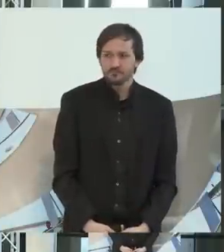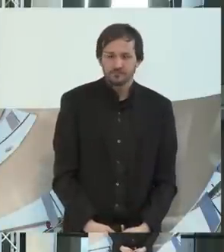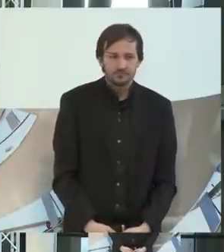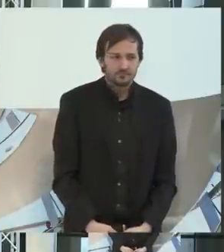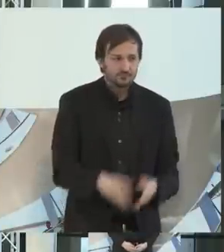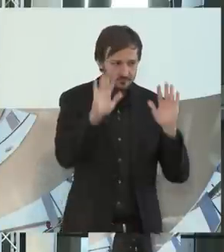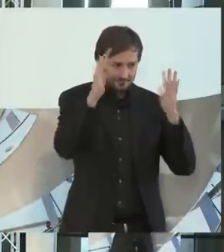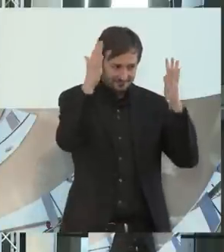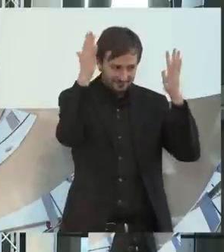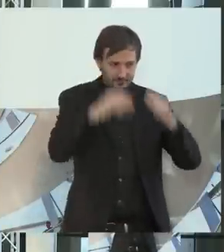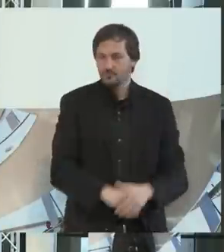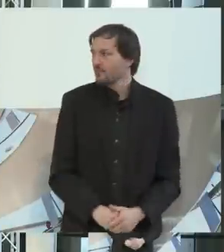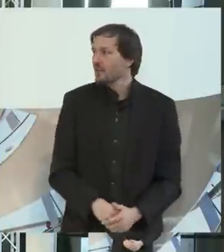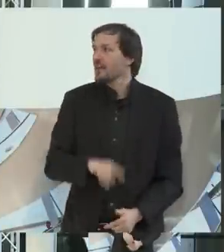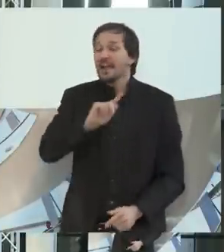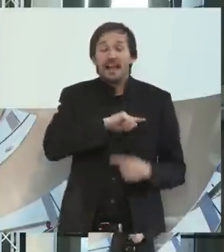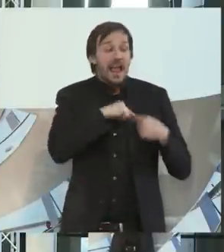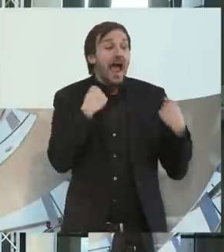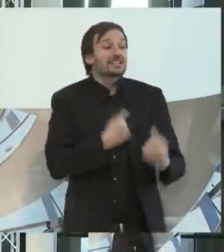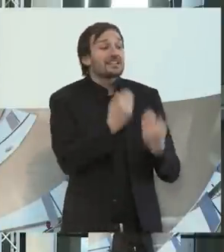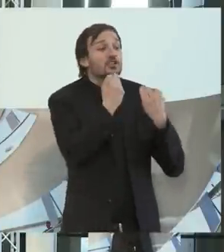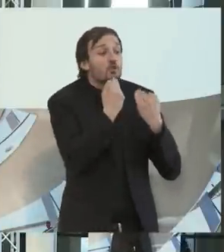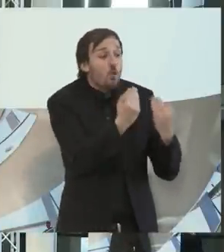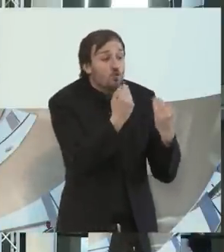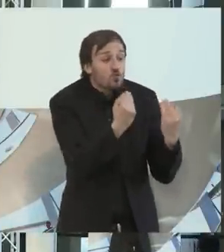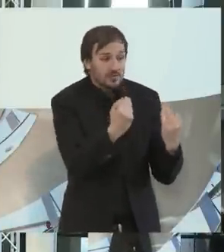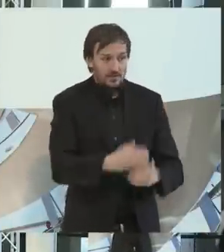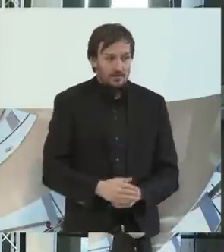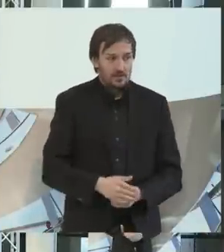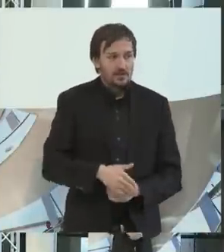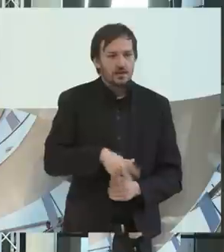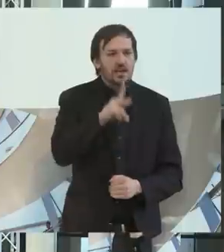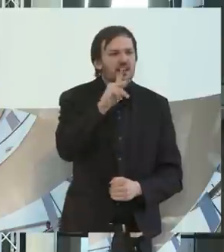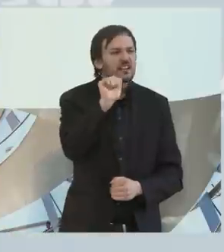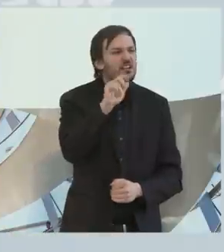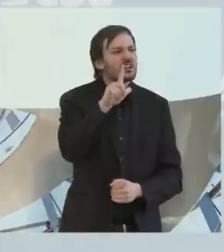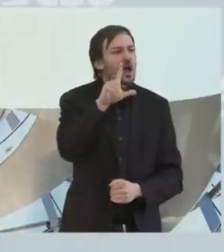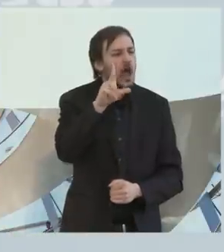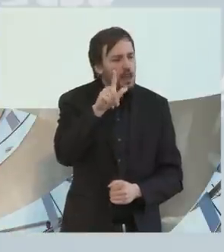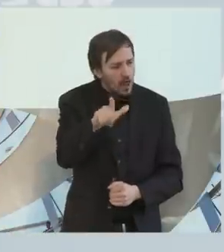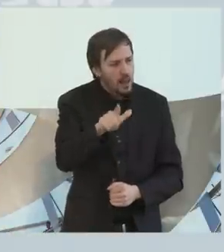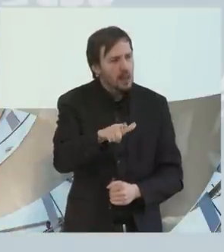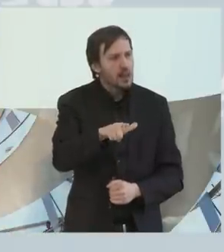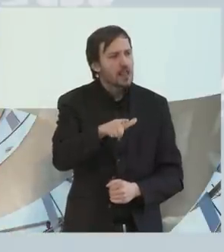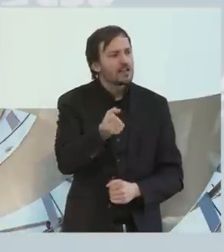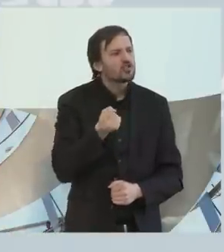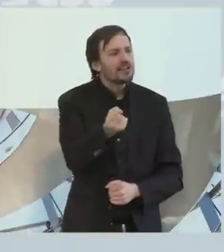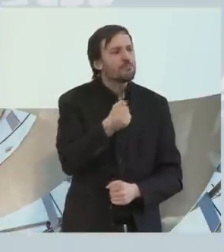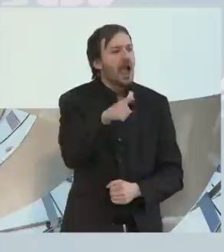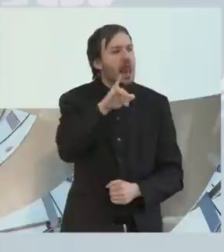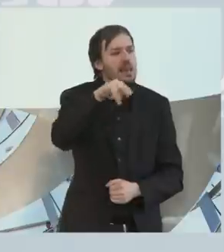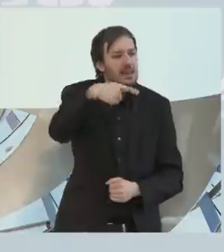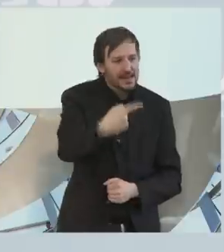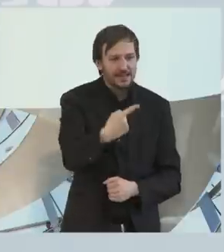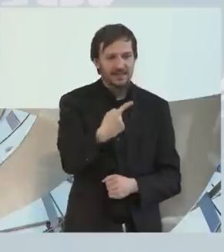Einen herzlichen Gruß sage ich auch Karl Schieberling, unserem Behindertenbeauftragten. Er